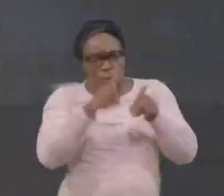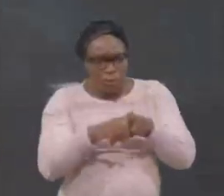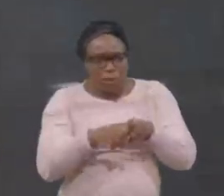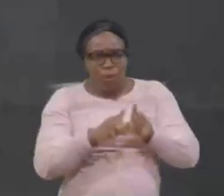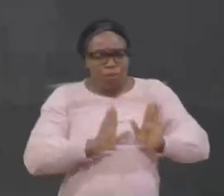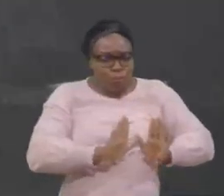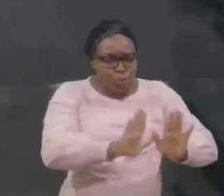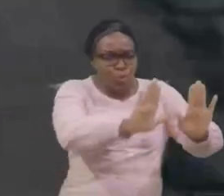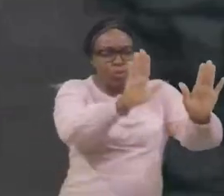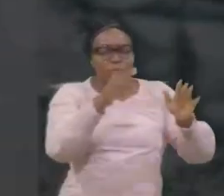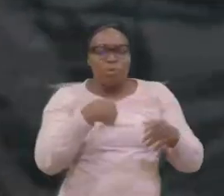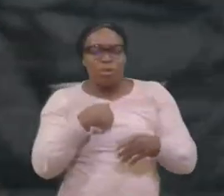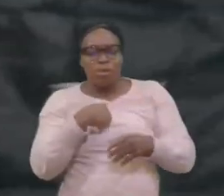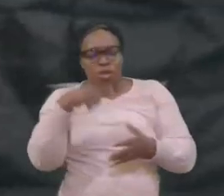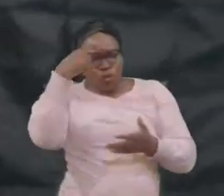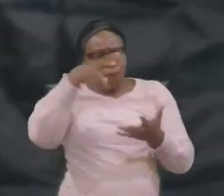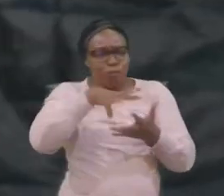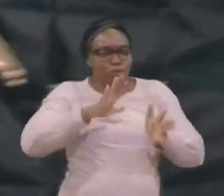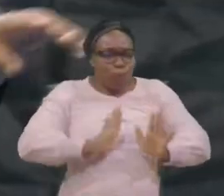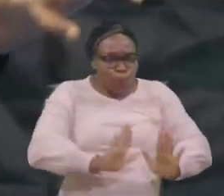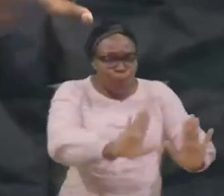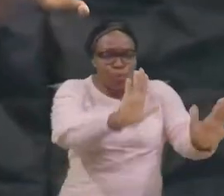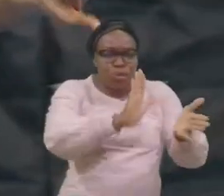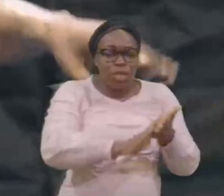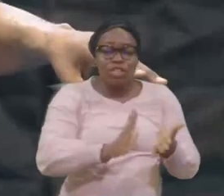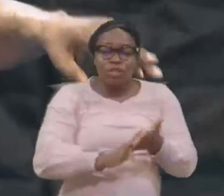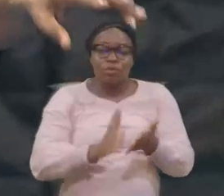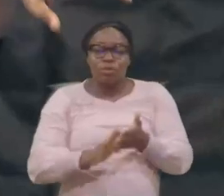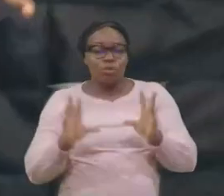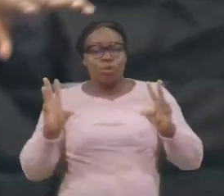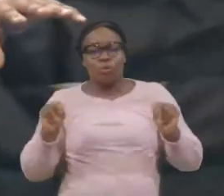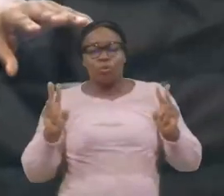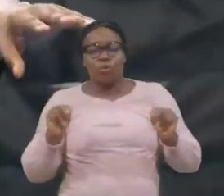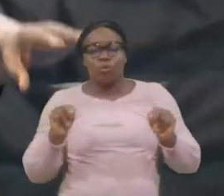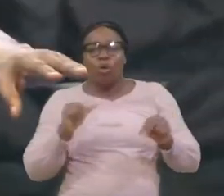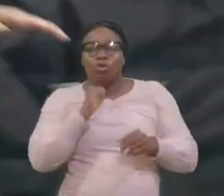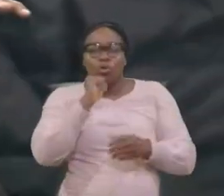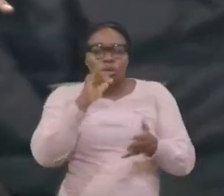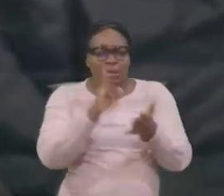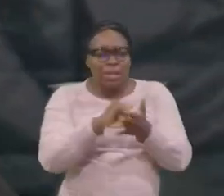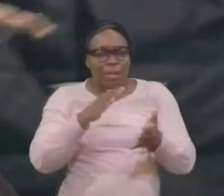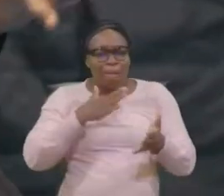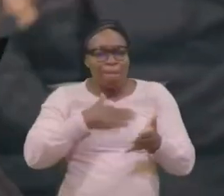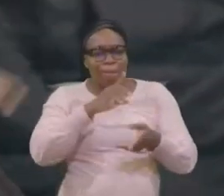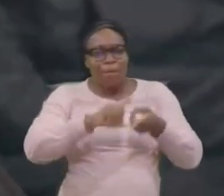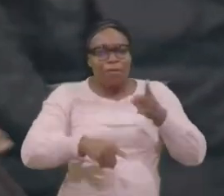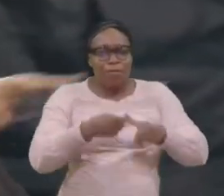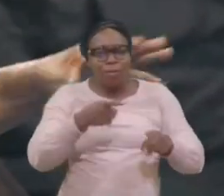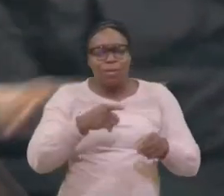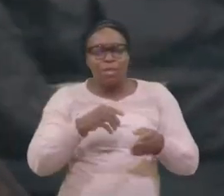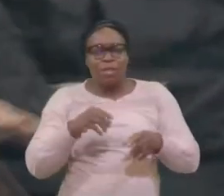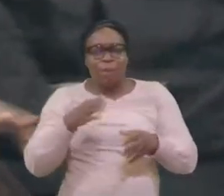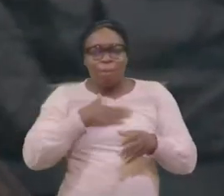Ce n'est pas que la condition, Dans la maison m'a poussé à partir. Ce n'est pas que mes amis, Ou mon gang, Ou mes